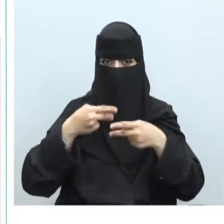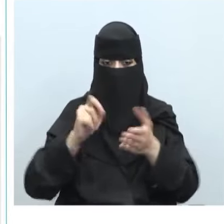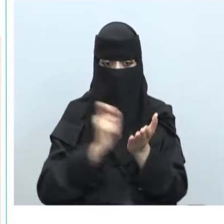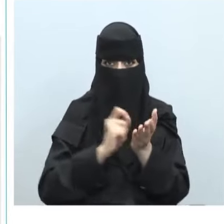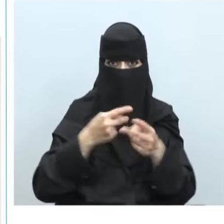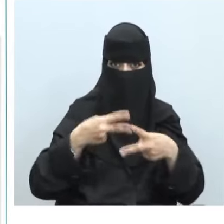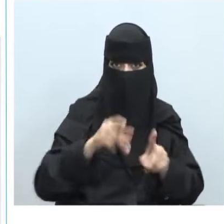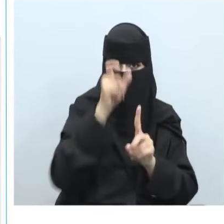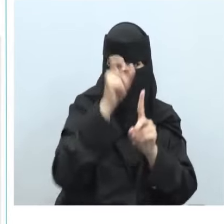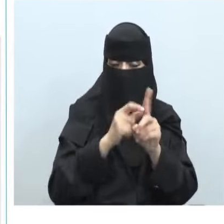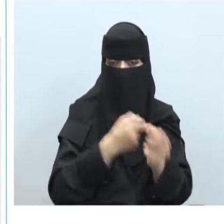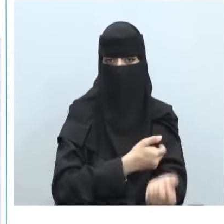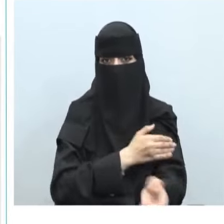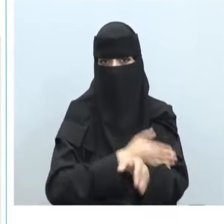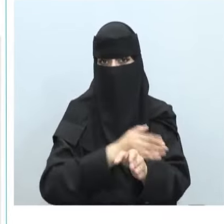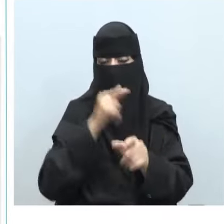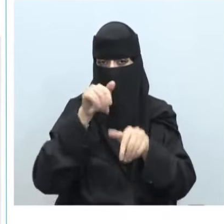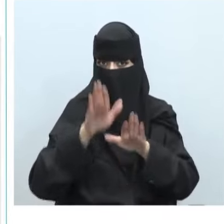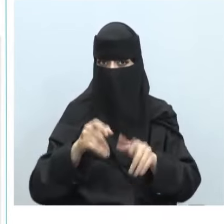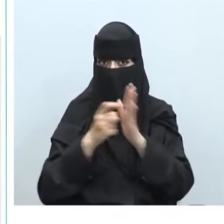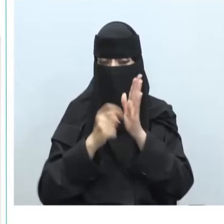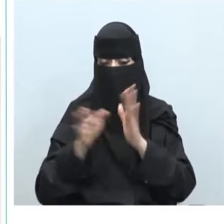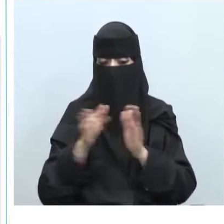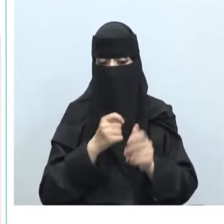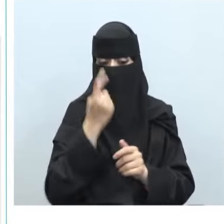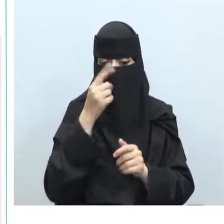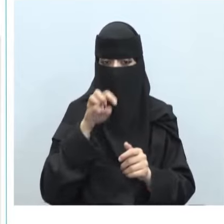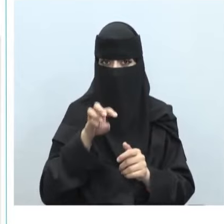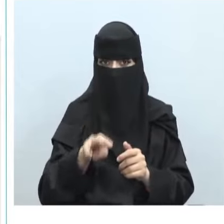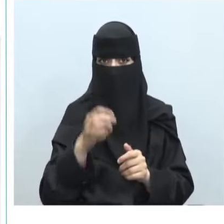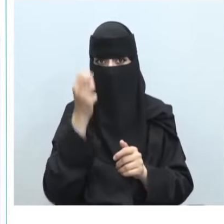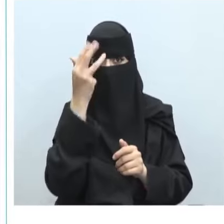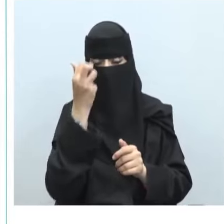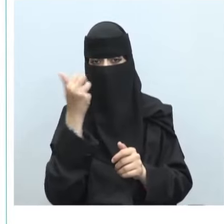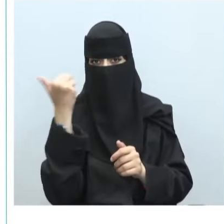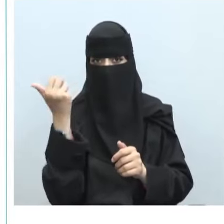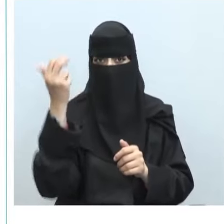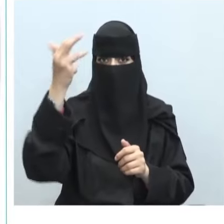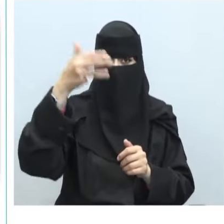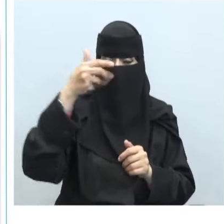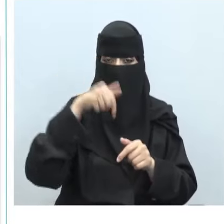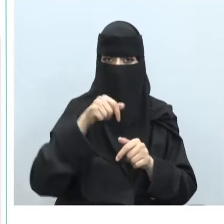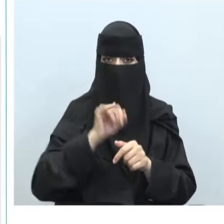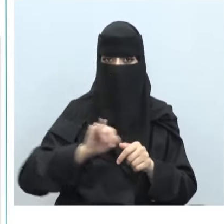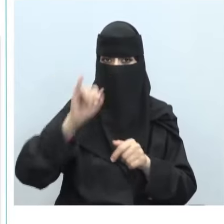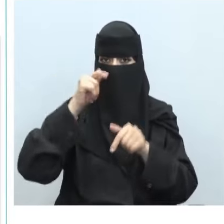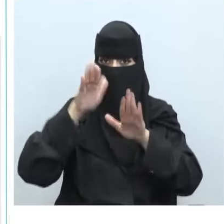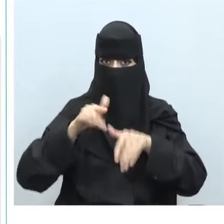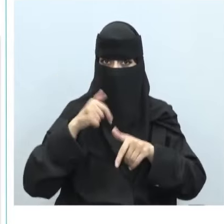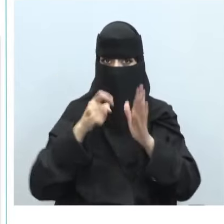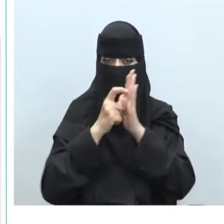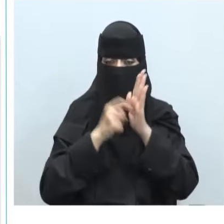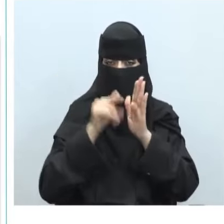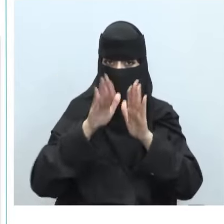المريض تم وضع هذه القوانين عام 1996 ميلادية أيضا من